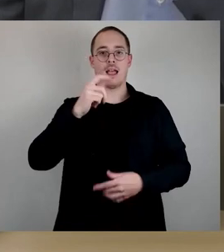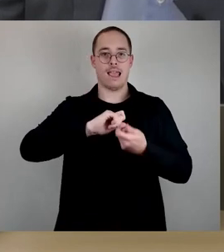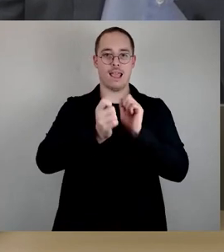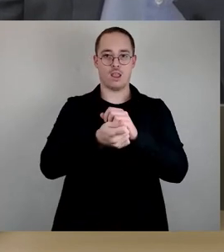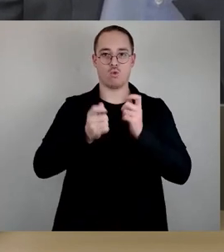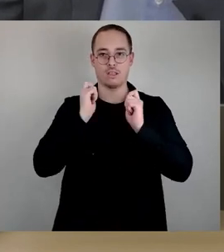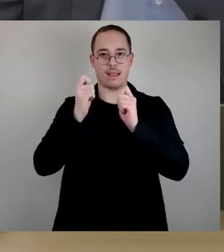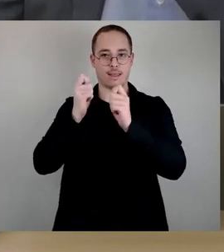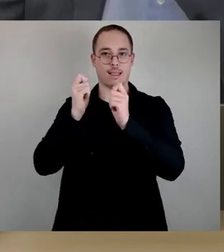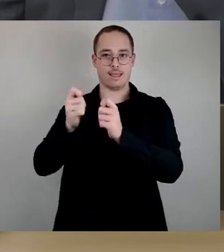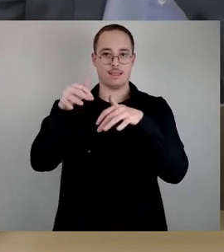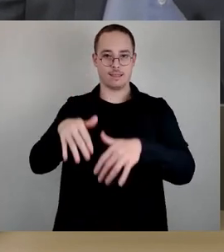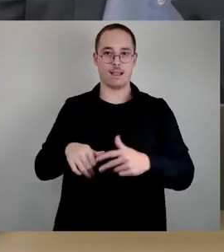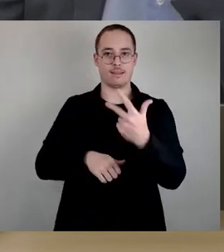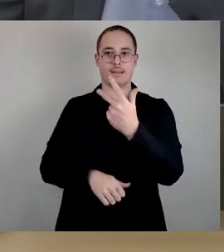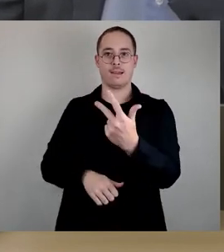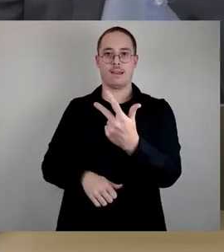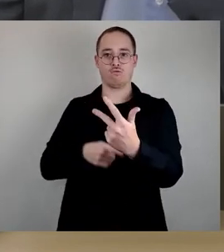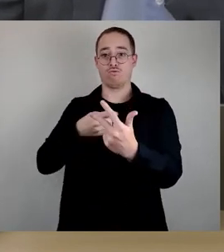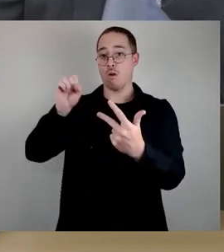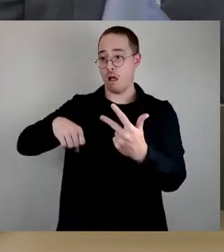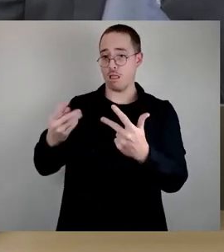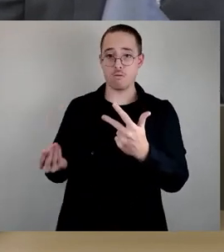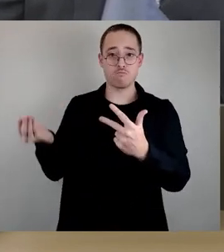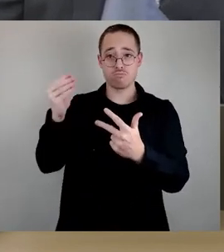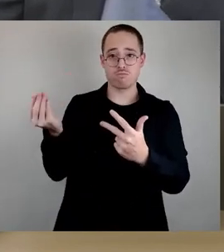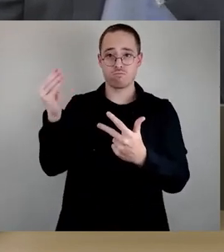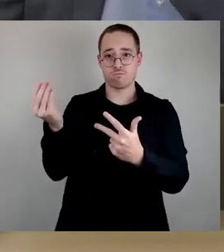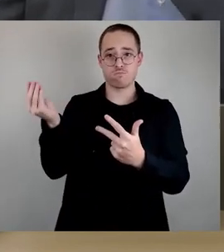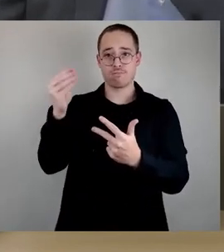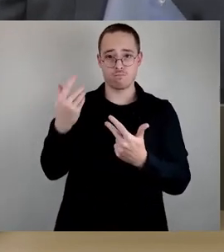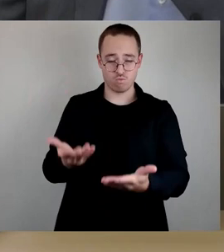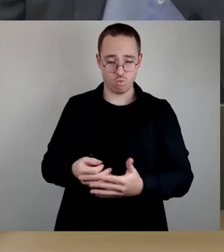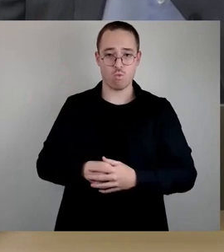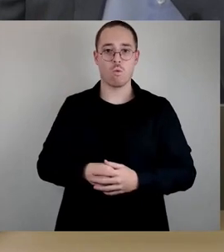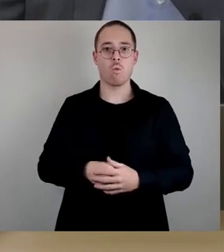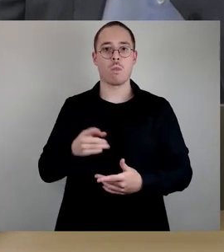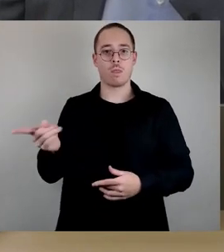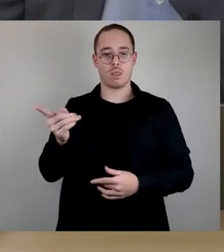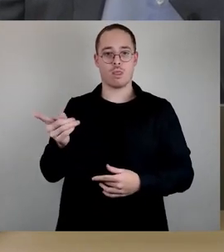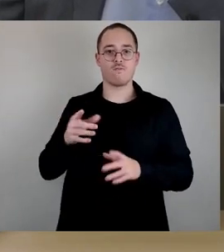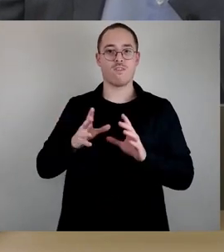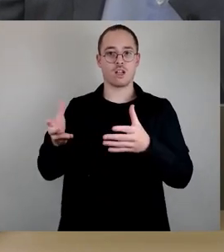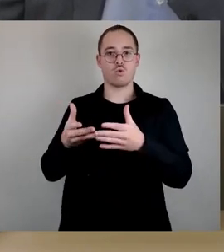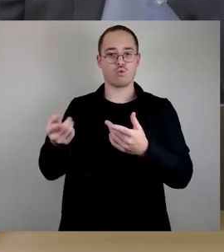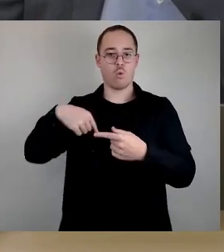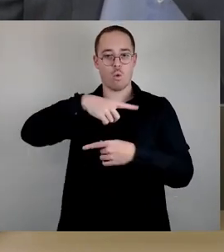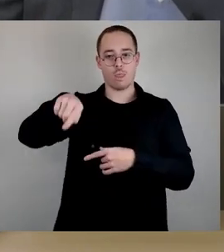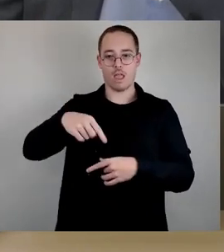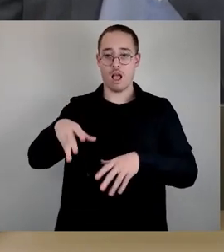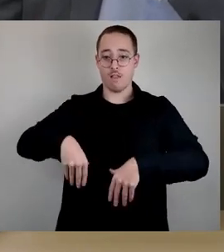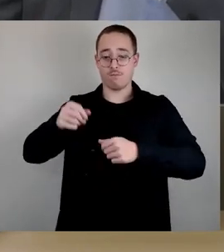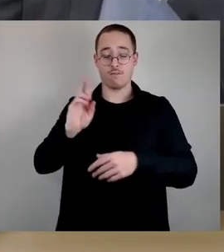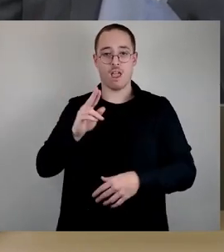die eingebracht werden können. Und in der Fraktionsrunde würde dann die AfD heute starten. Bitte schön, Herr Donauser.